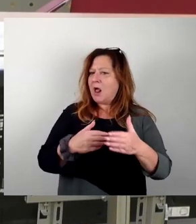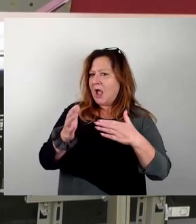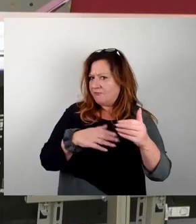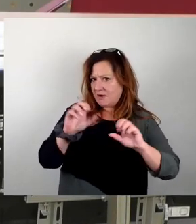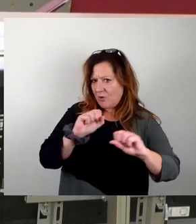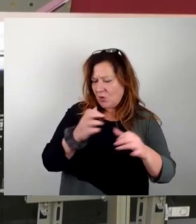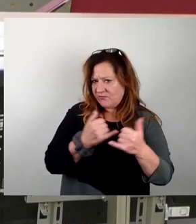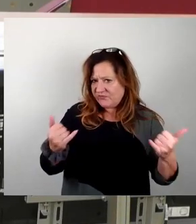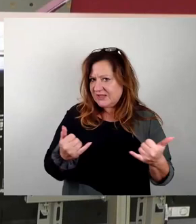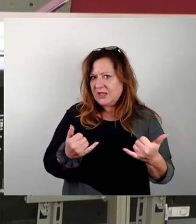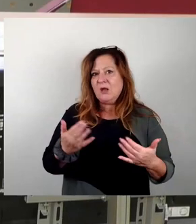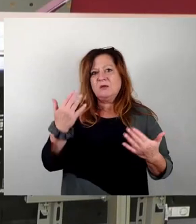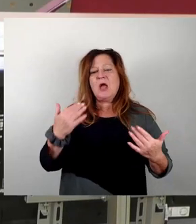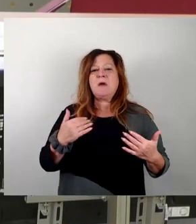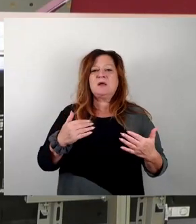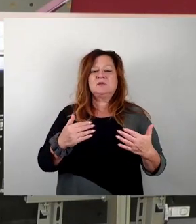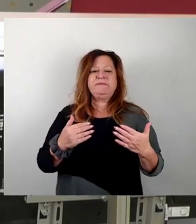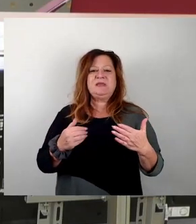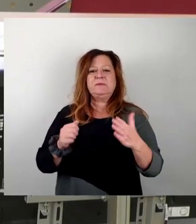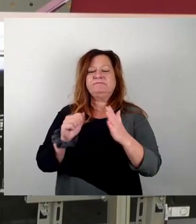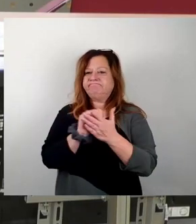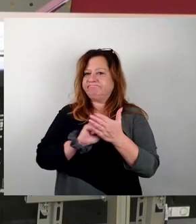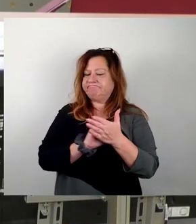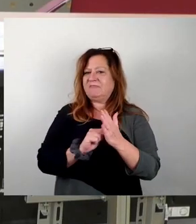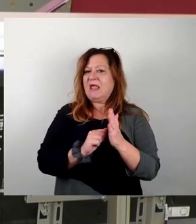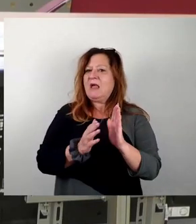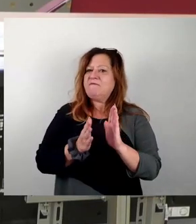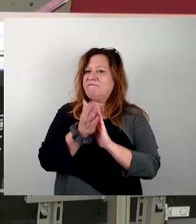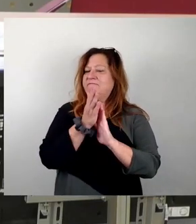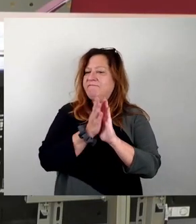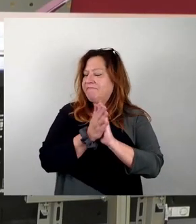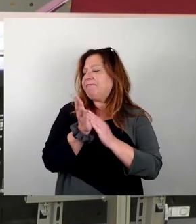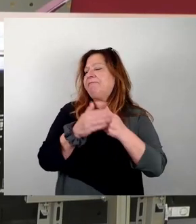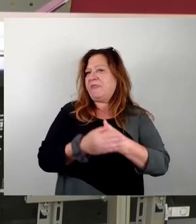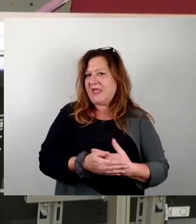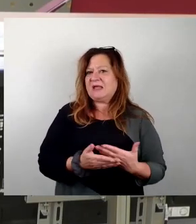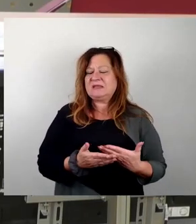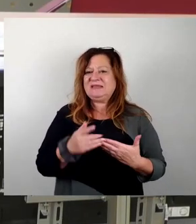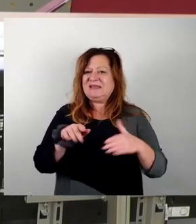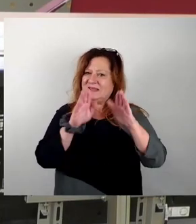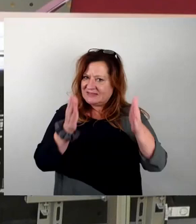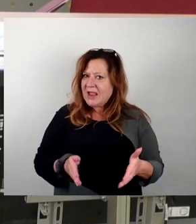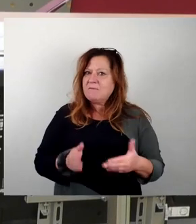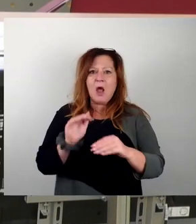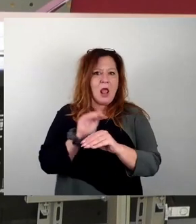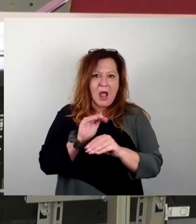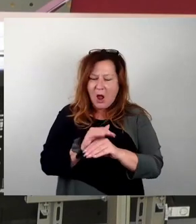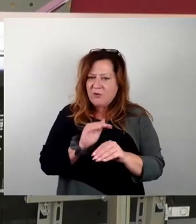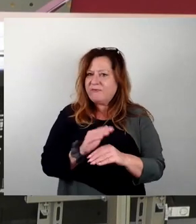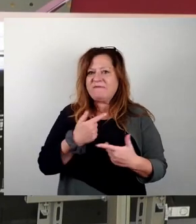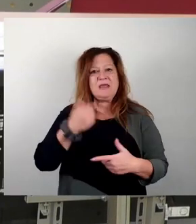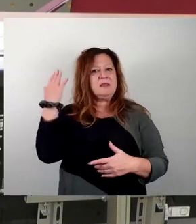verschliffen oder verdeckt wird. Genau dadurch, dass wir dieses Denkmal auch so bewahren, in diesem ursprünglichen Kontext,